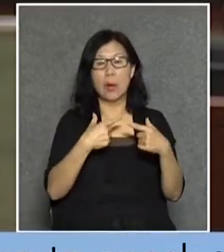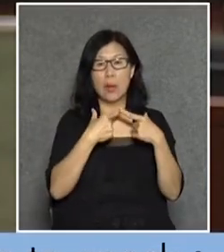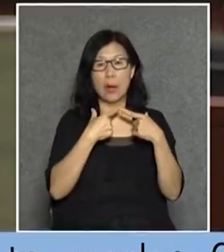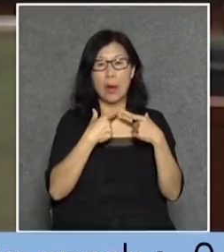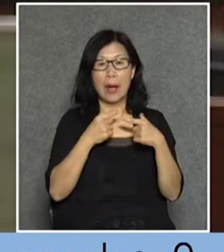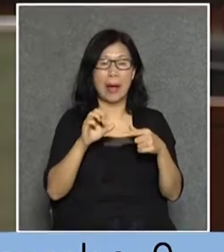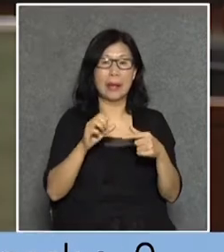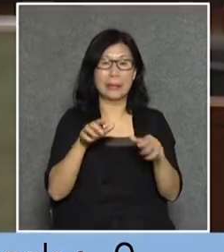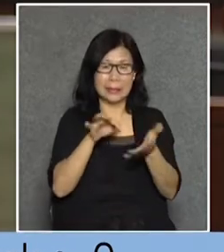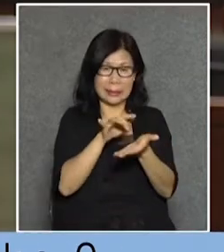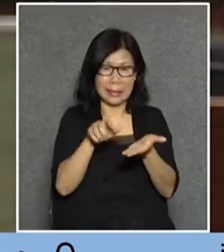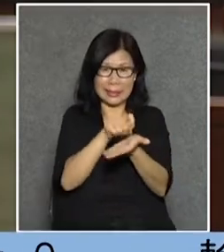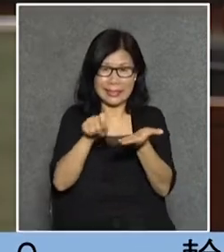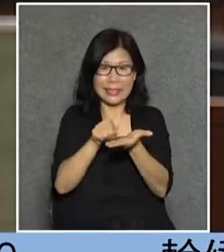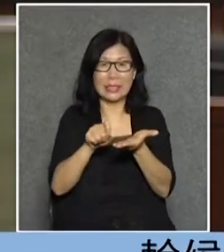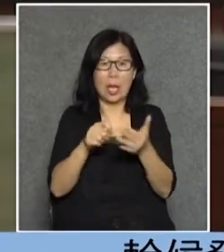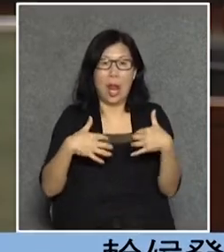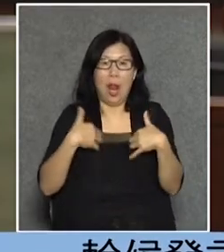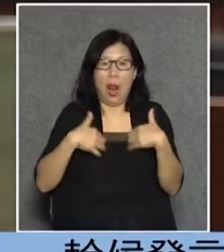含含聲